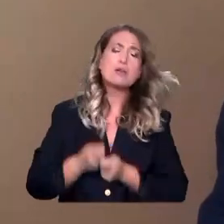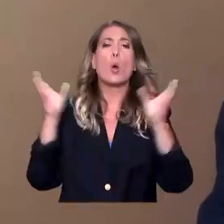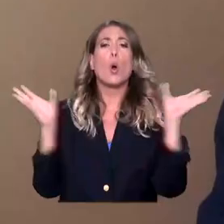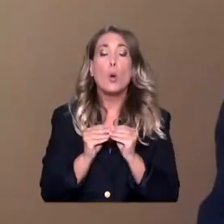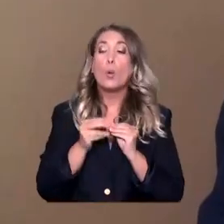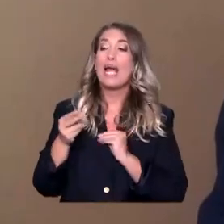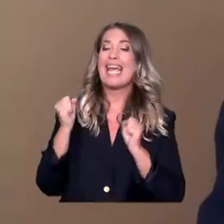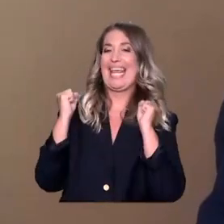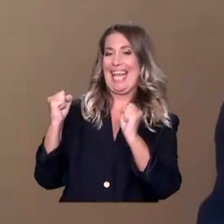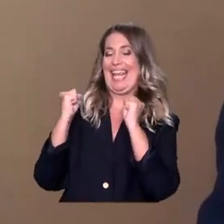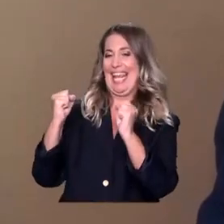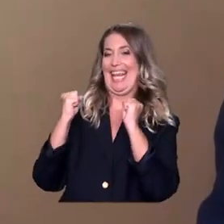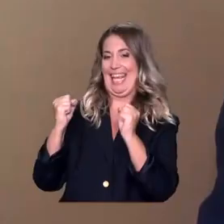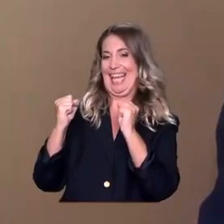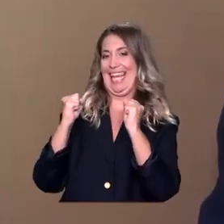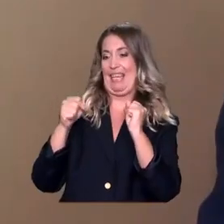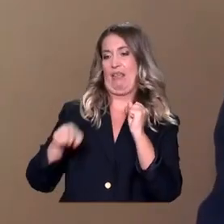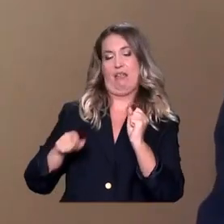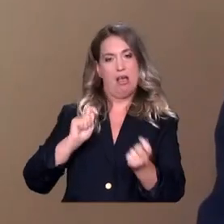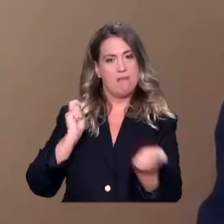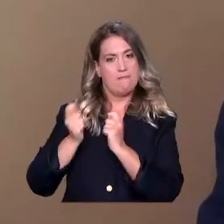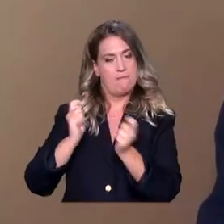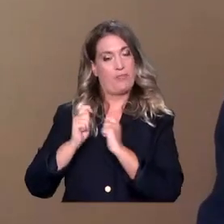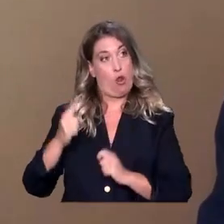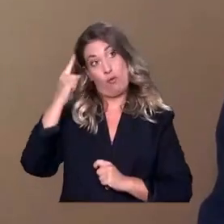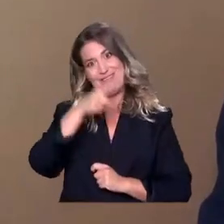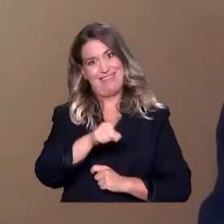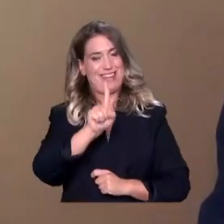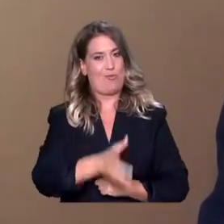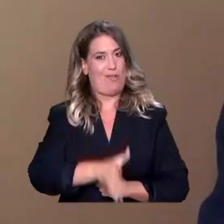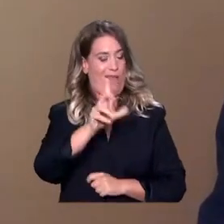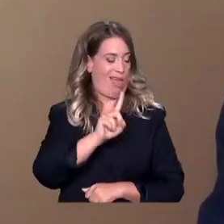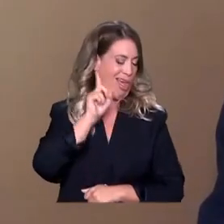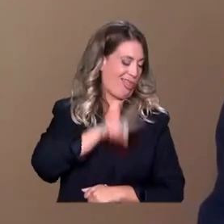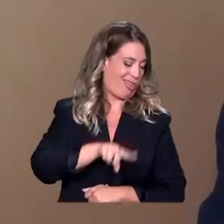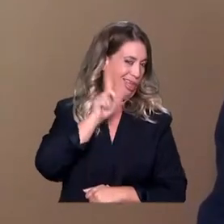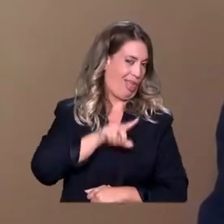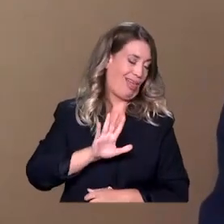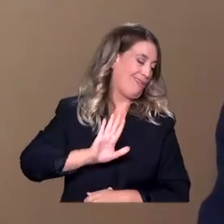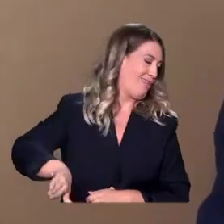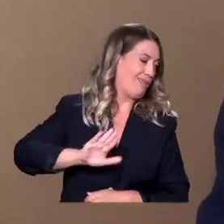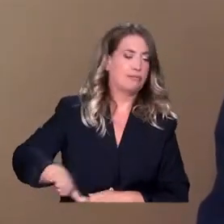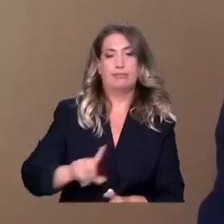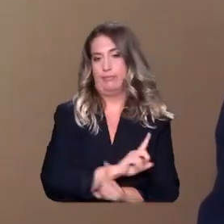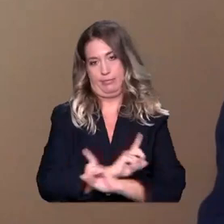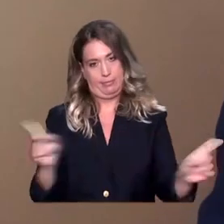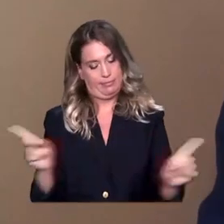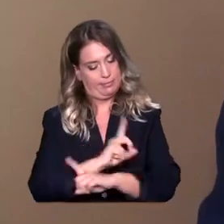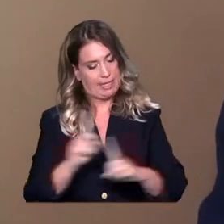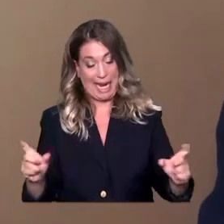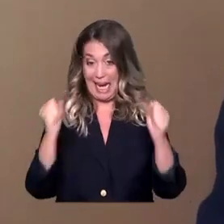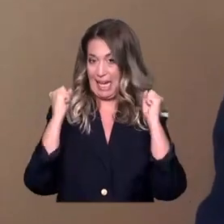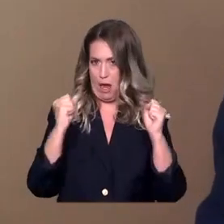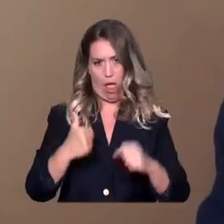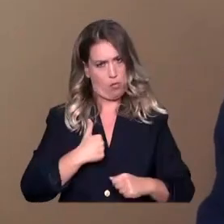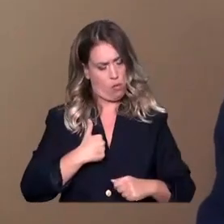αδιαφορία από τον Κυριάκο Μητσοτάκη για το εθνικό σύστημα υγείας, τους γιατρούς, νοσηλευτές, το λοιπό προσωπικό, κάνει λάθος. Αυτό μπορώ